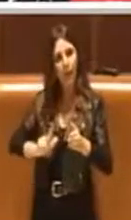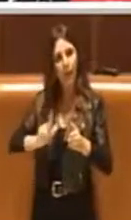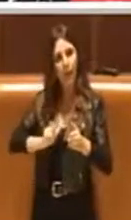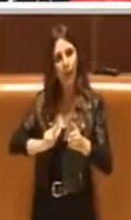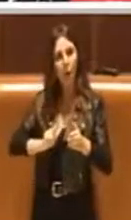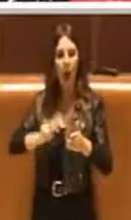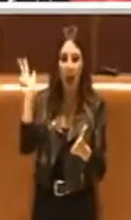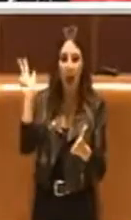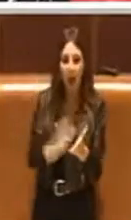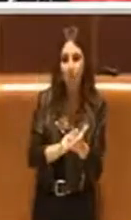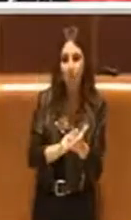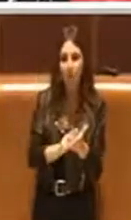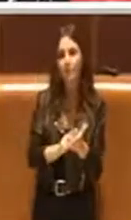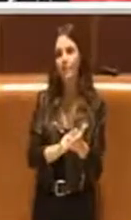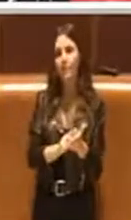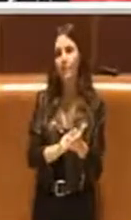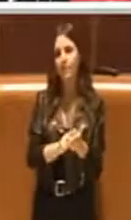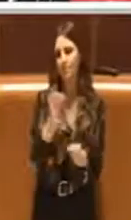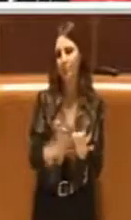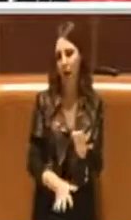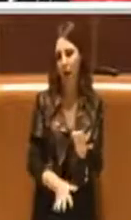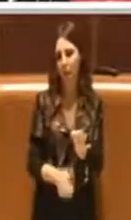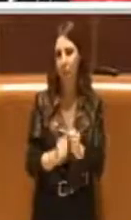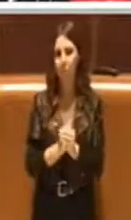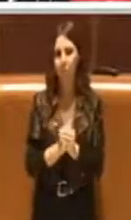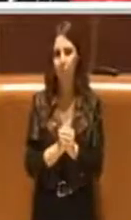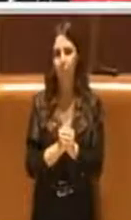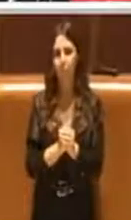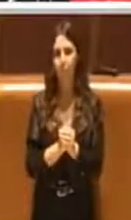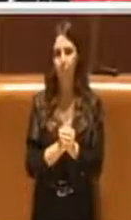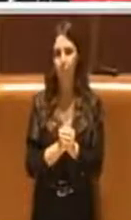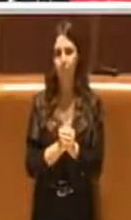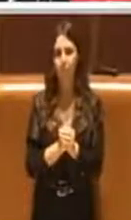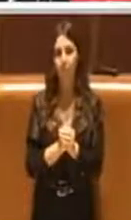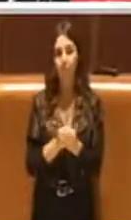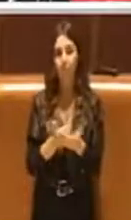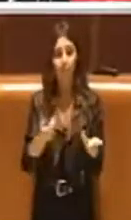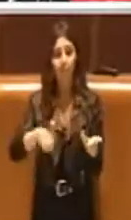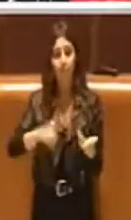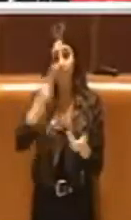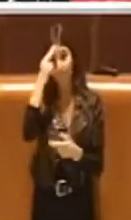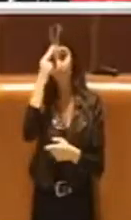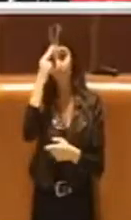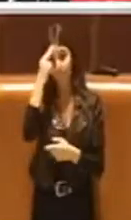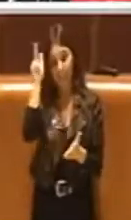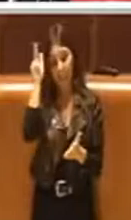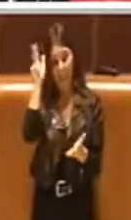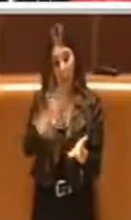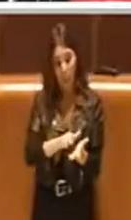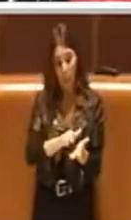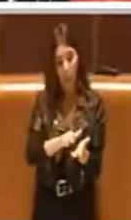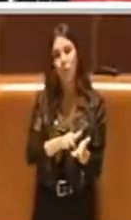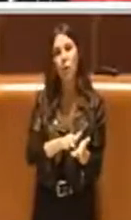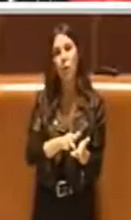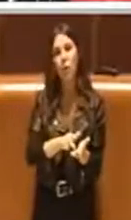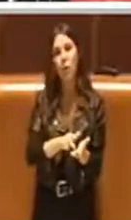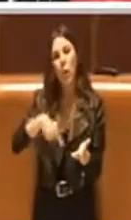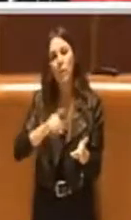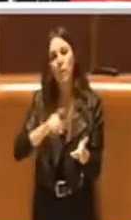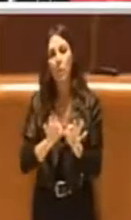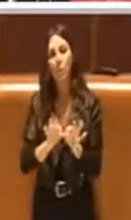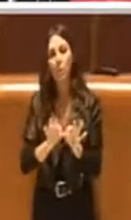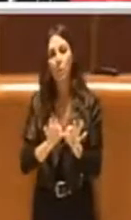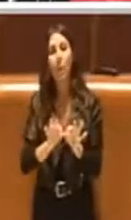approvazione anche perché in questa variazione ricordiamo che mettiamo a disposizione di AMA